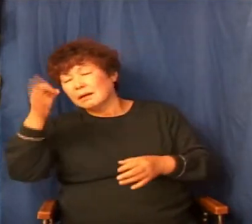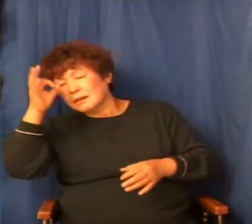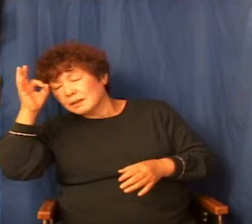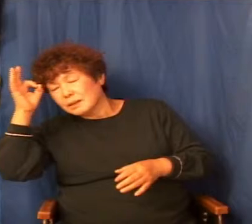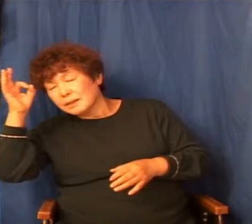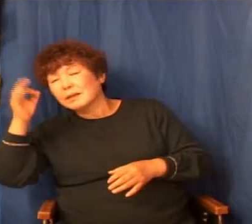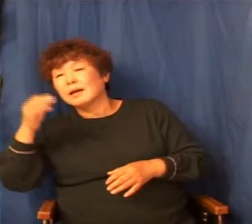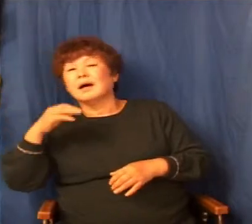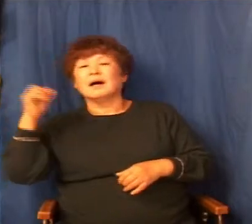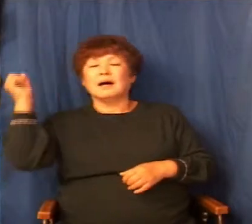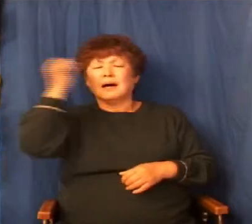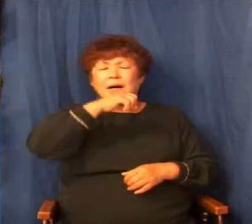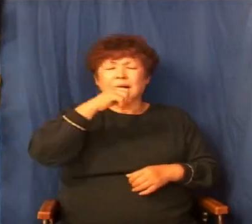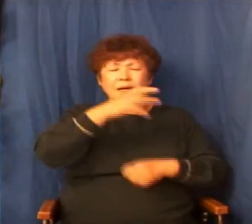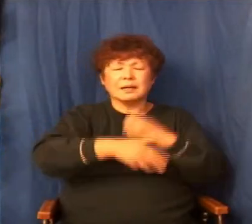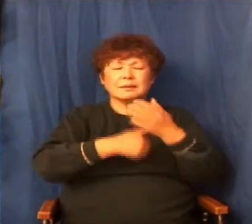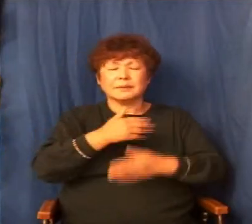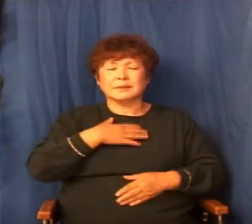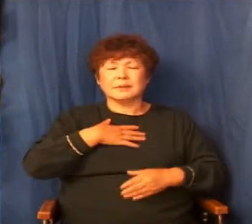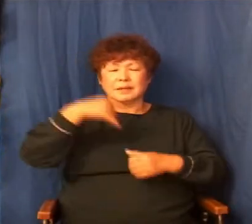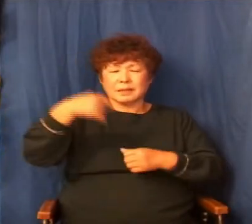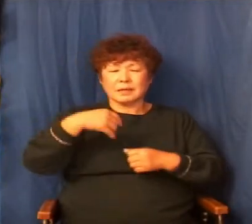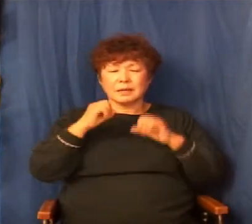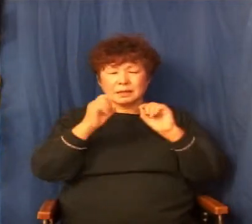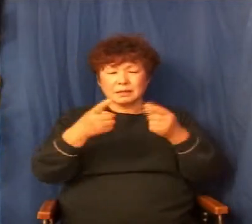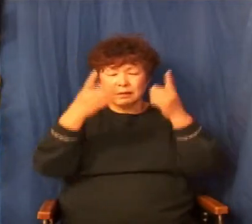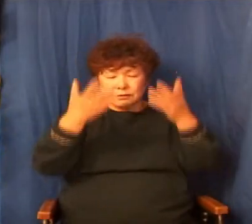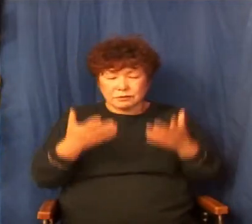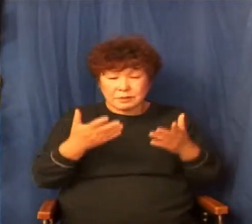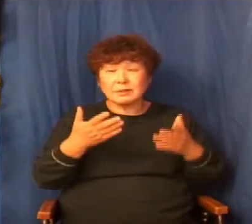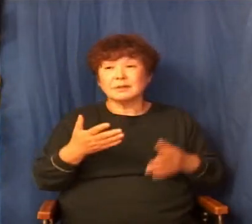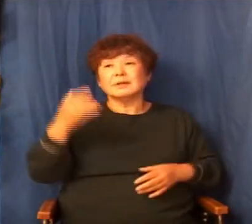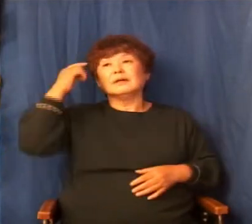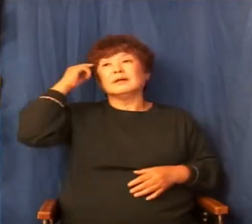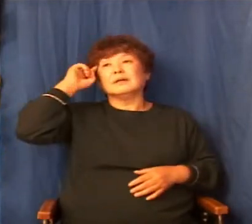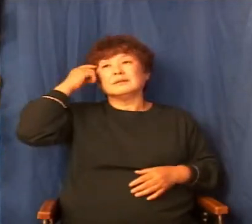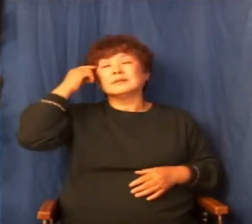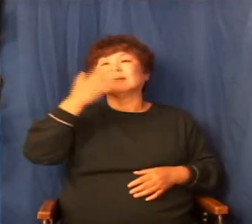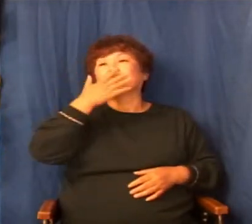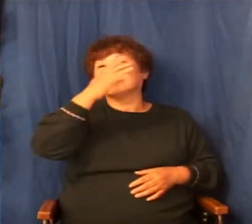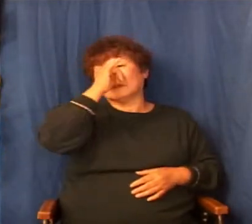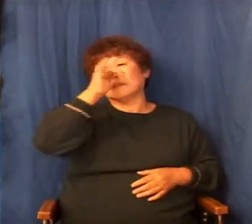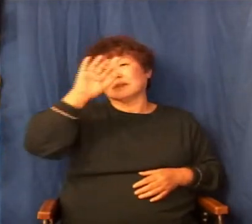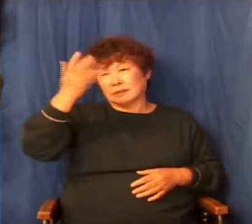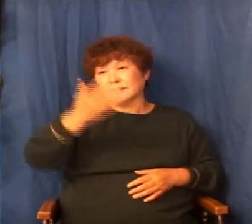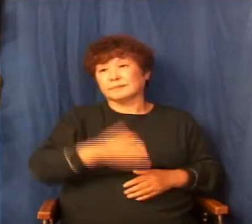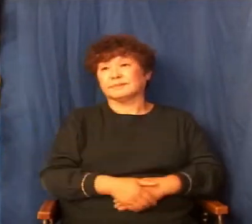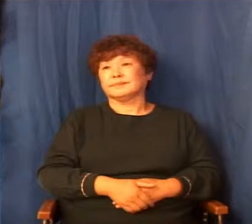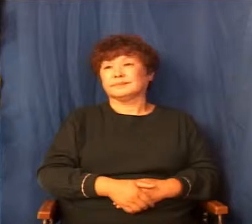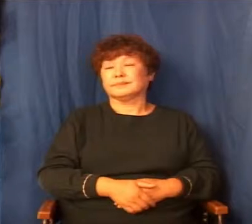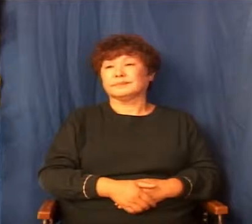그만 도망다니라고 이렇게 해석할 수 있는 요지가 얼마든지 된다는 말입니다.